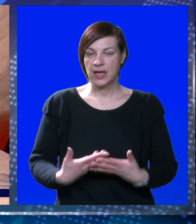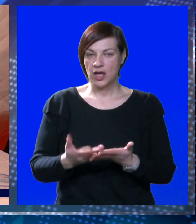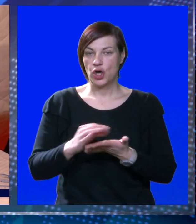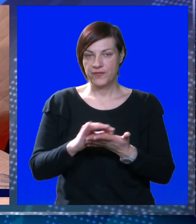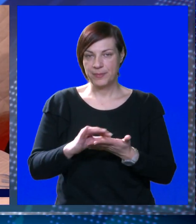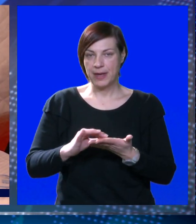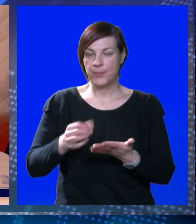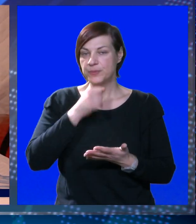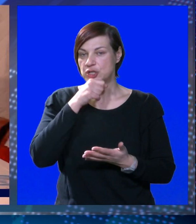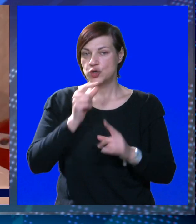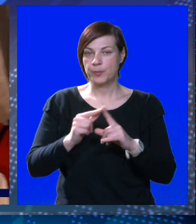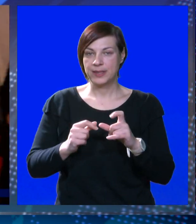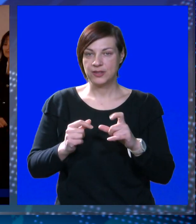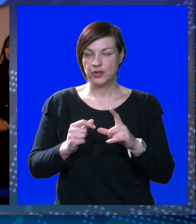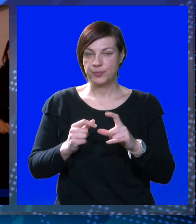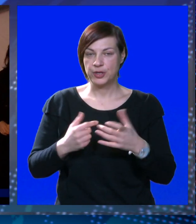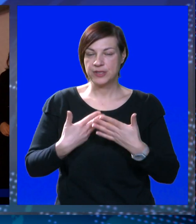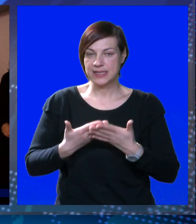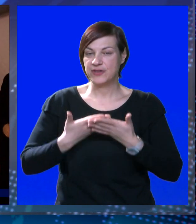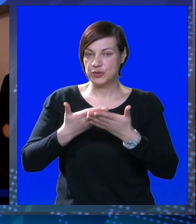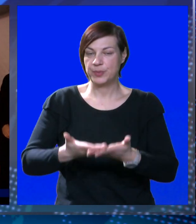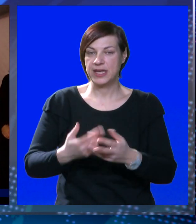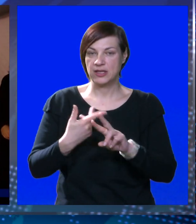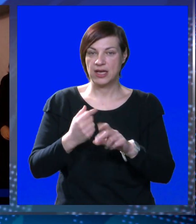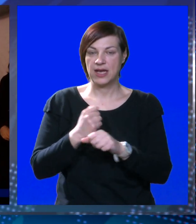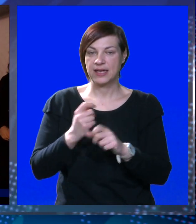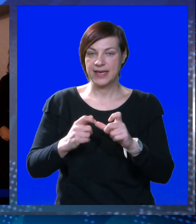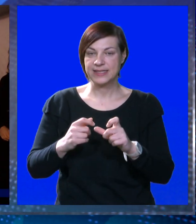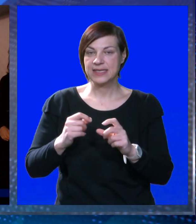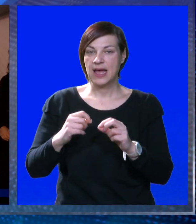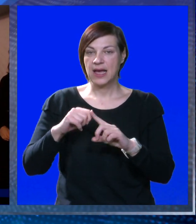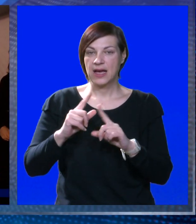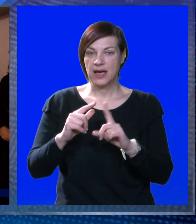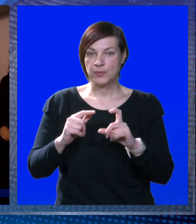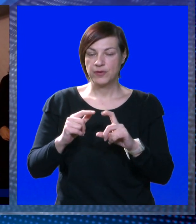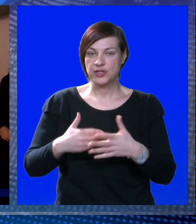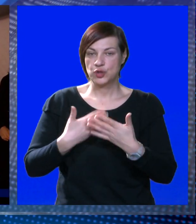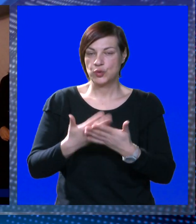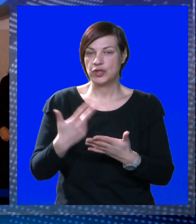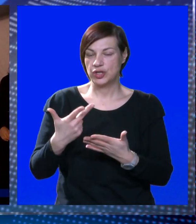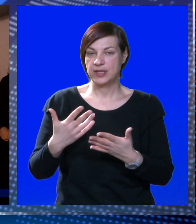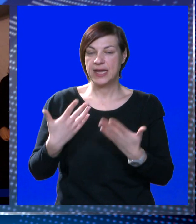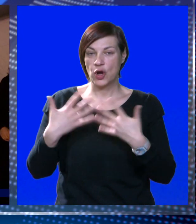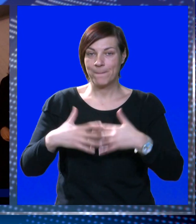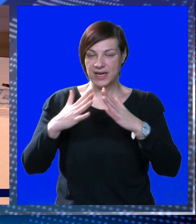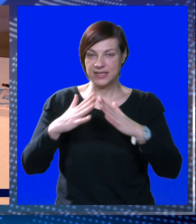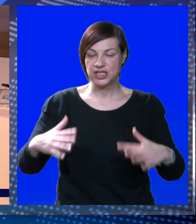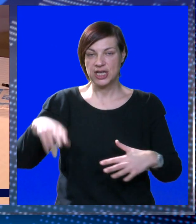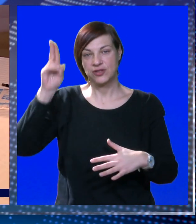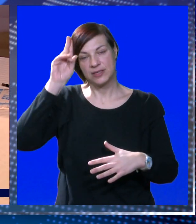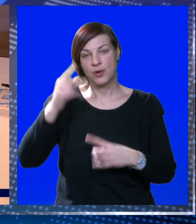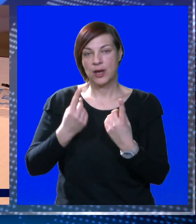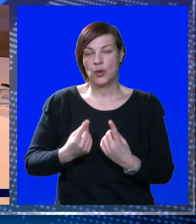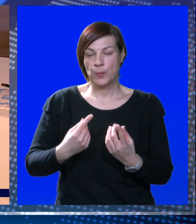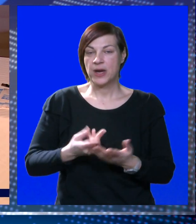Ovim je potpisom Župan Nikola Dobroslević, pročenliku Dubrovačkog HGSS-a, Jadranu Kapoviću, uručio tri kompleta šatora za